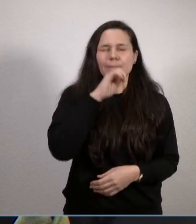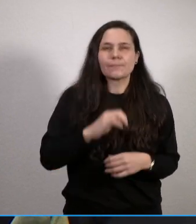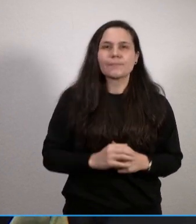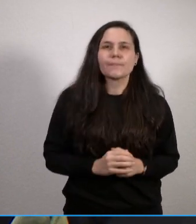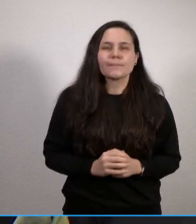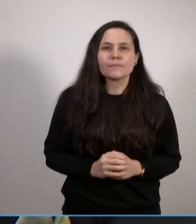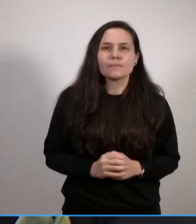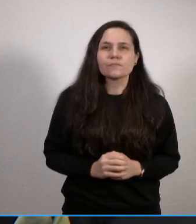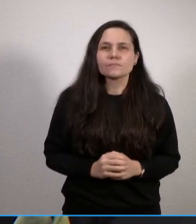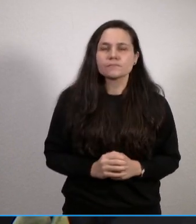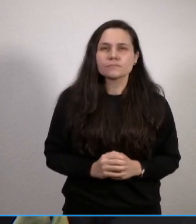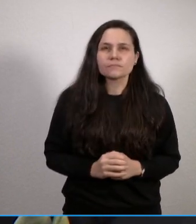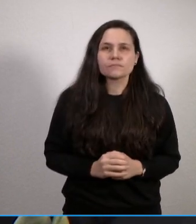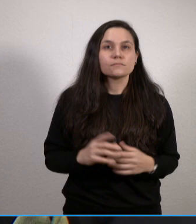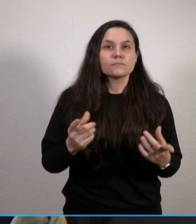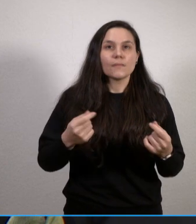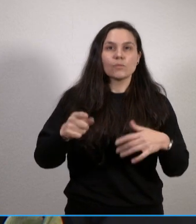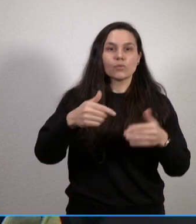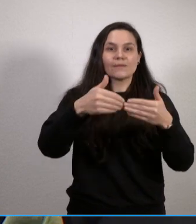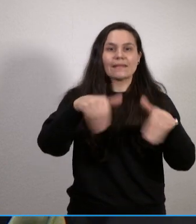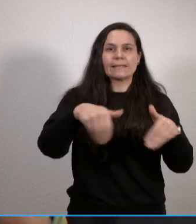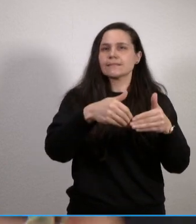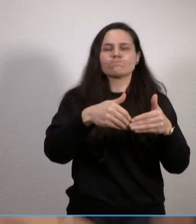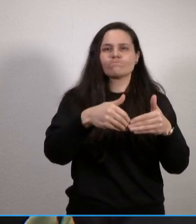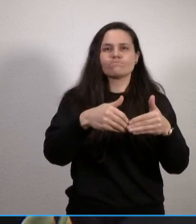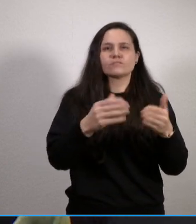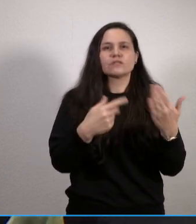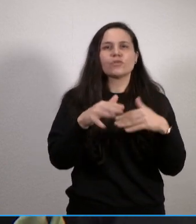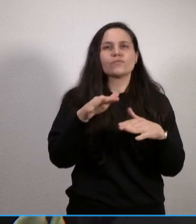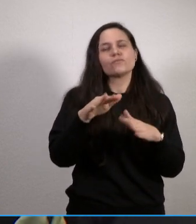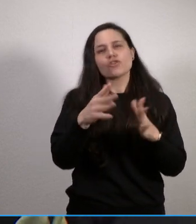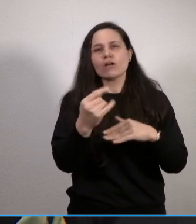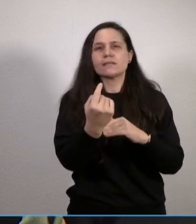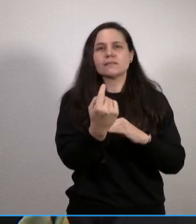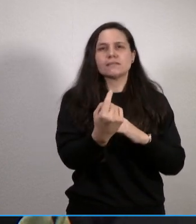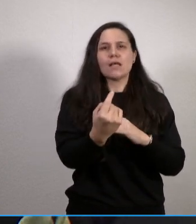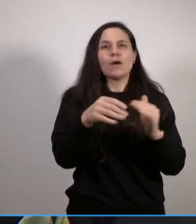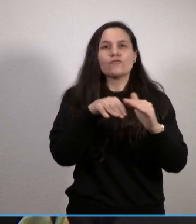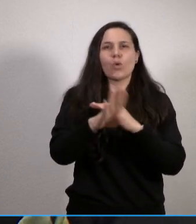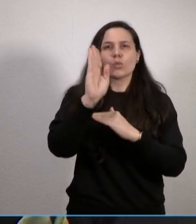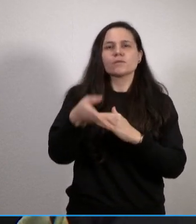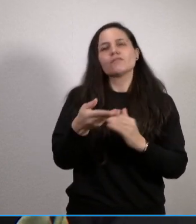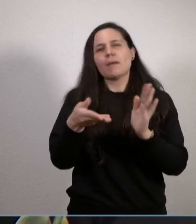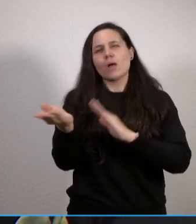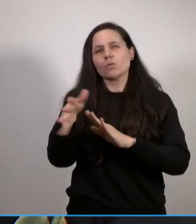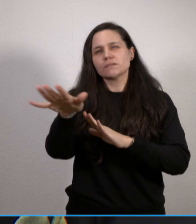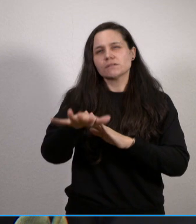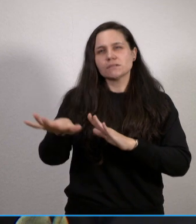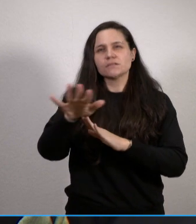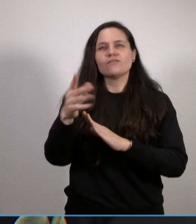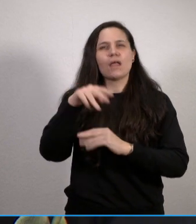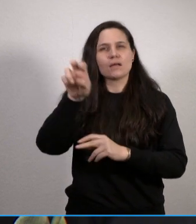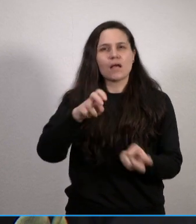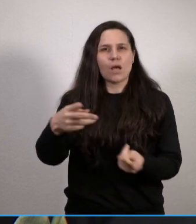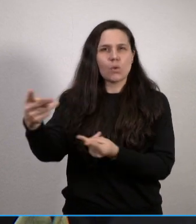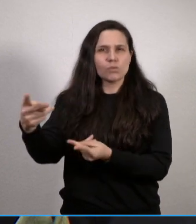zu diesem Kriegsgebiet. Das heißt, die Flüchtenden werden möglicherweise bereits in östlicher gelegenen Krankenhäusern und Einrichtungen versorgt. Glauben